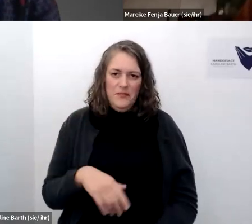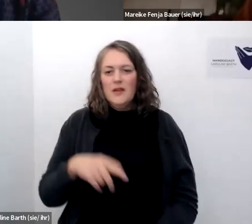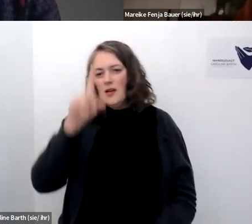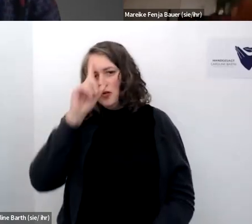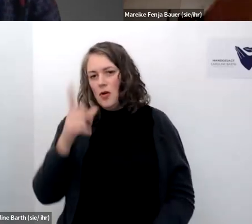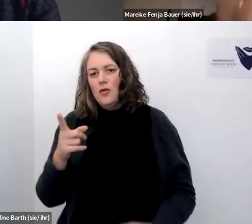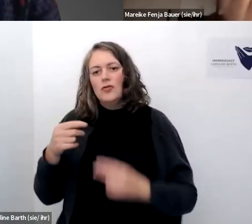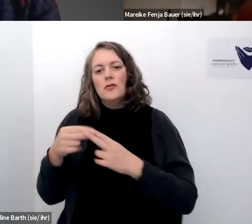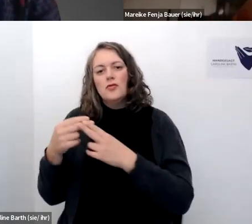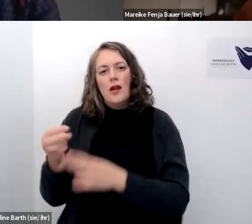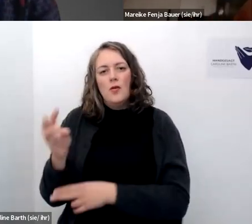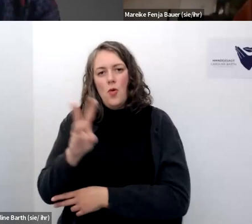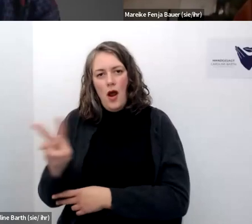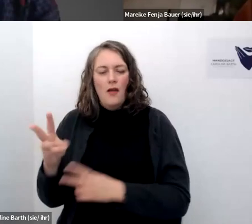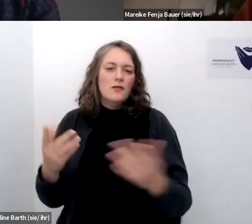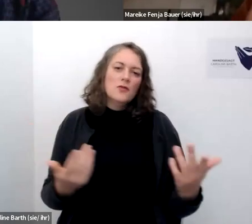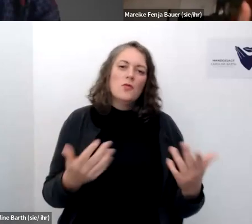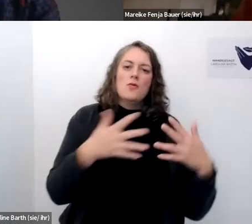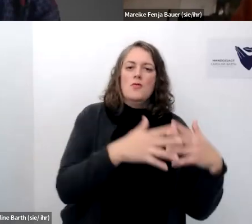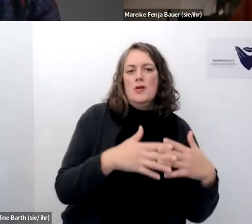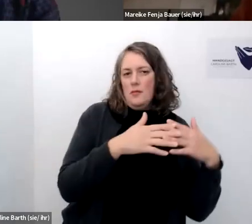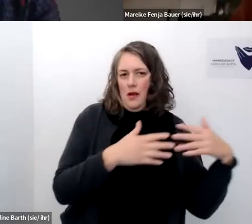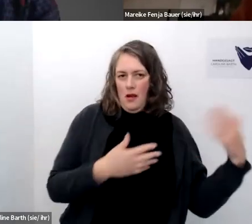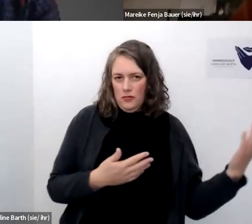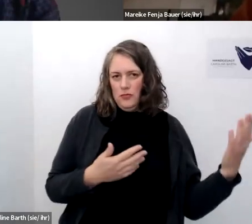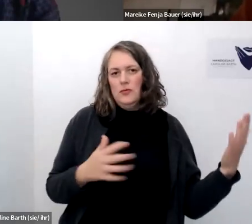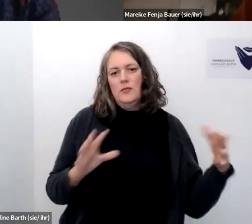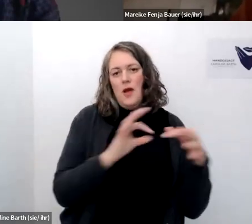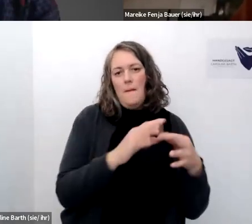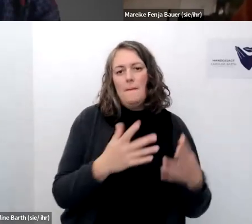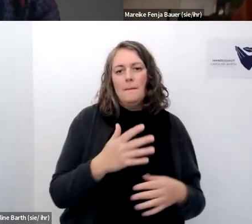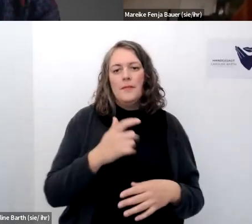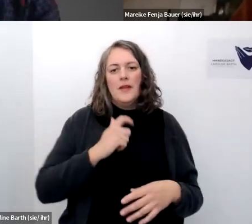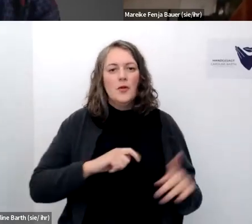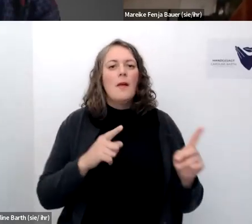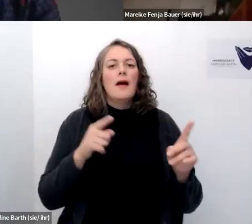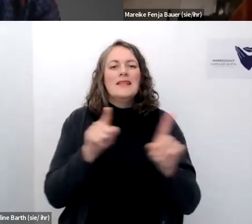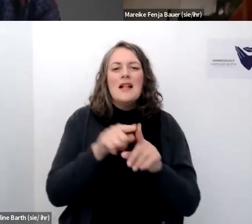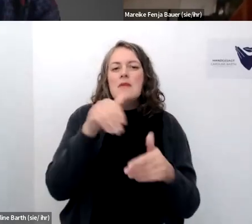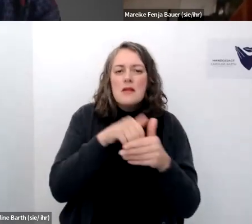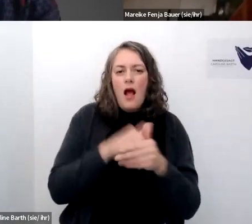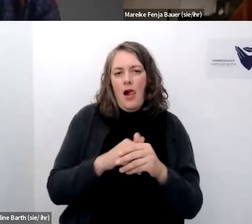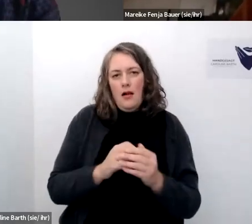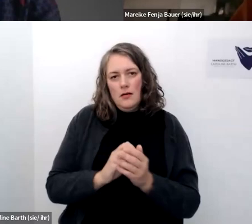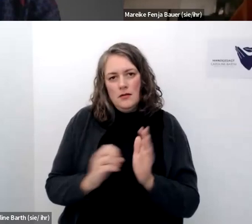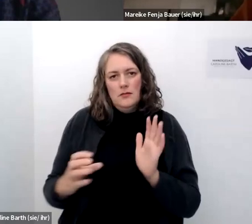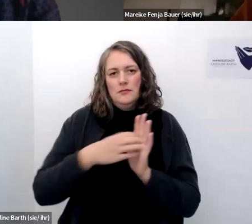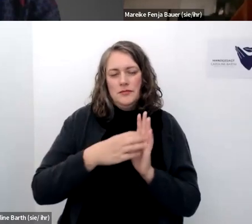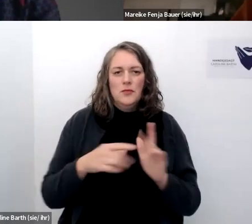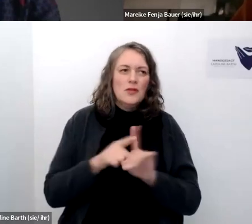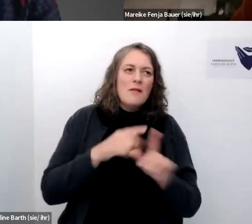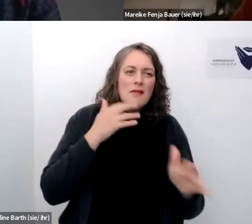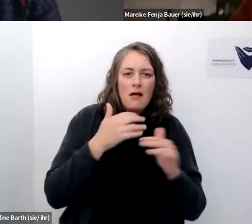trade wise zu es amerikanischen die kennen sich vielleicht nicht persönlich die teilen aber den gleichen inhalt und das gleiche negativ oder